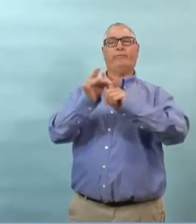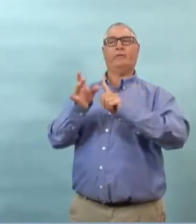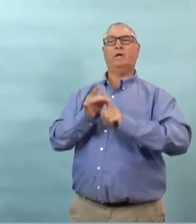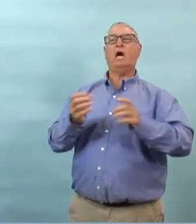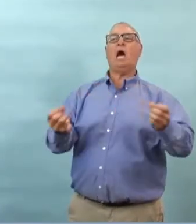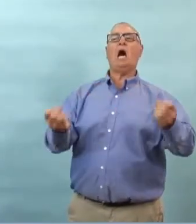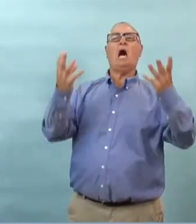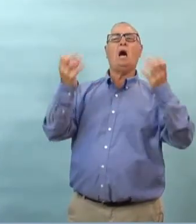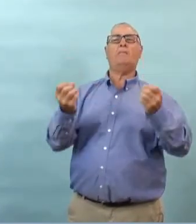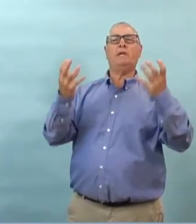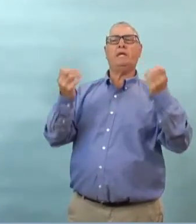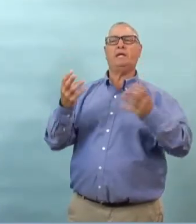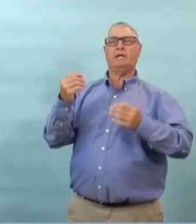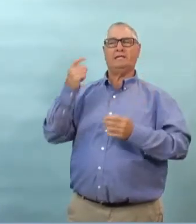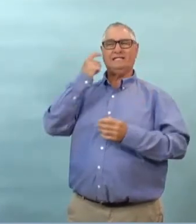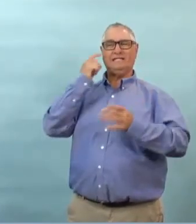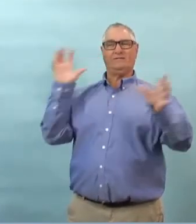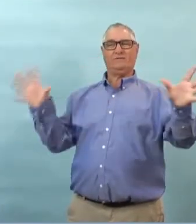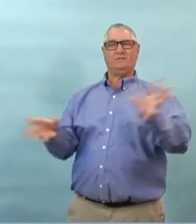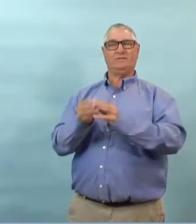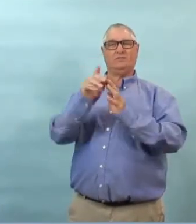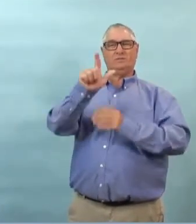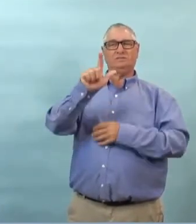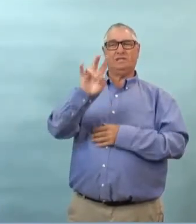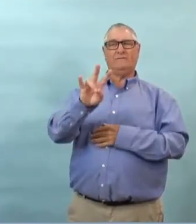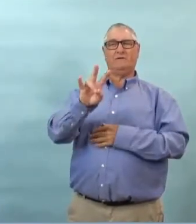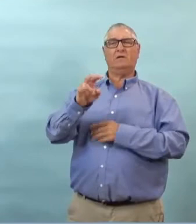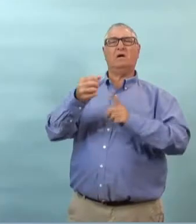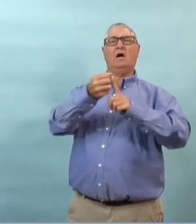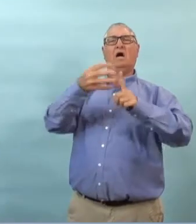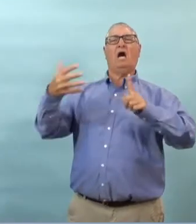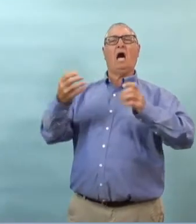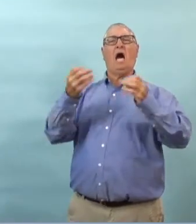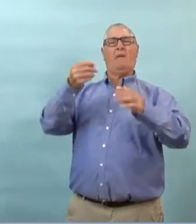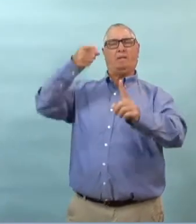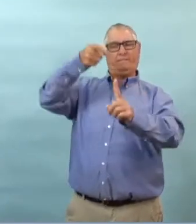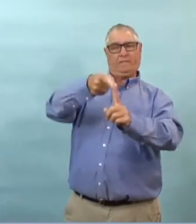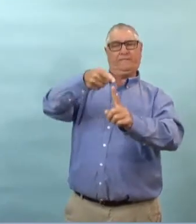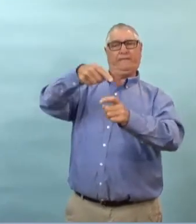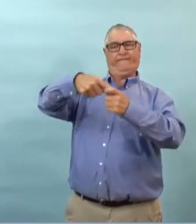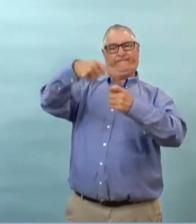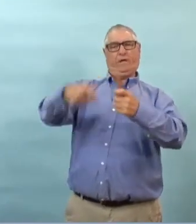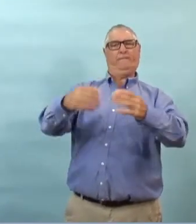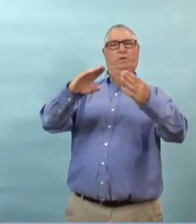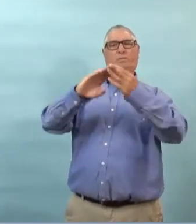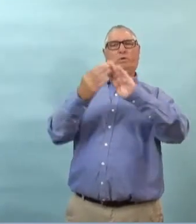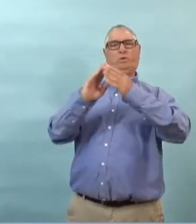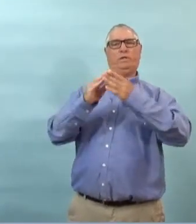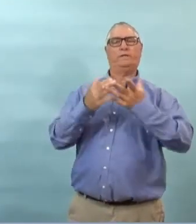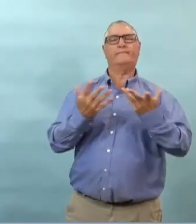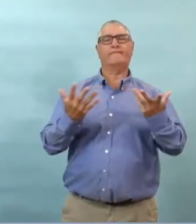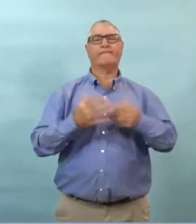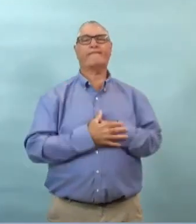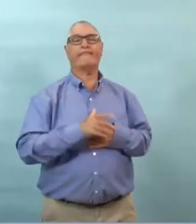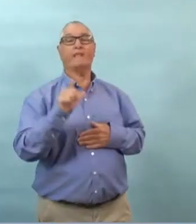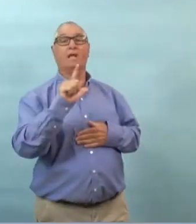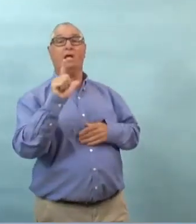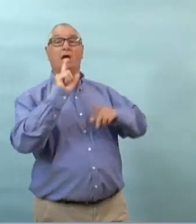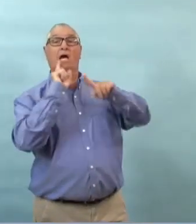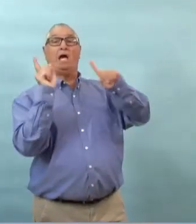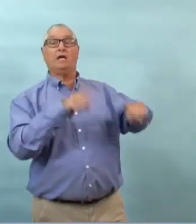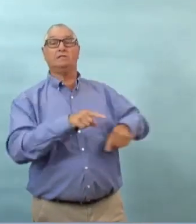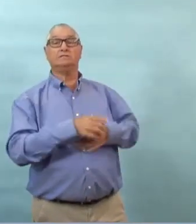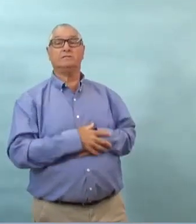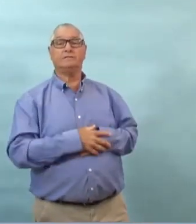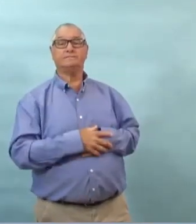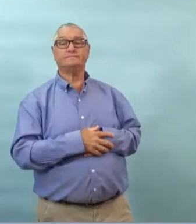un nombre exact de cas qui sont dus à de la transmission communautaire parmi les cas qui ont été annoncés cette fin